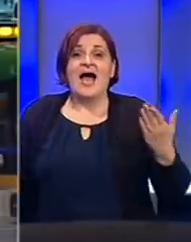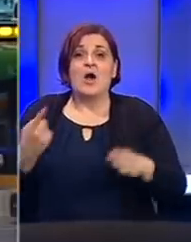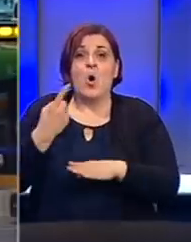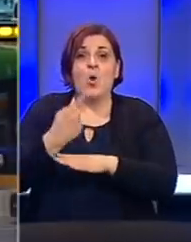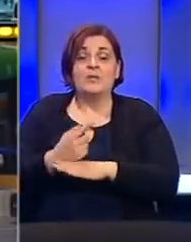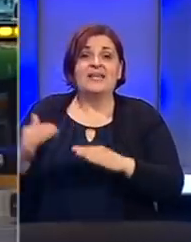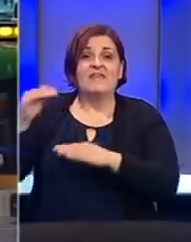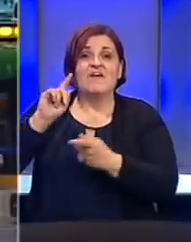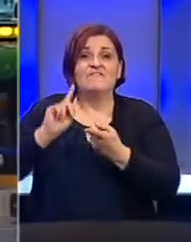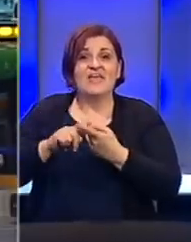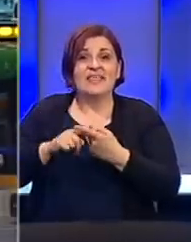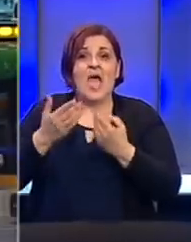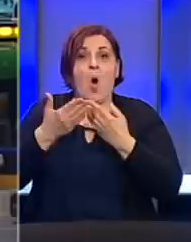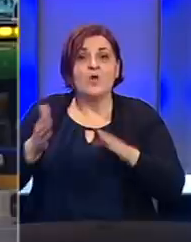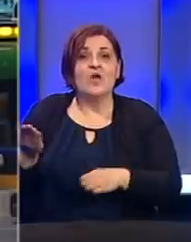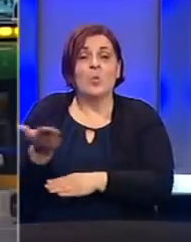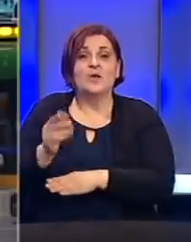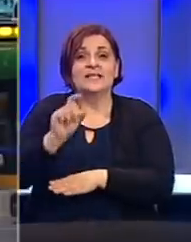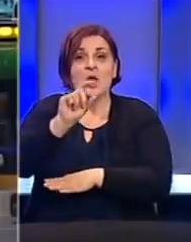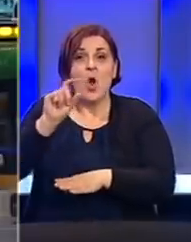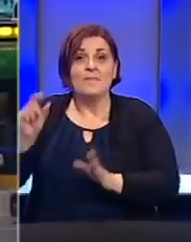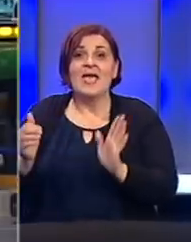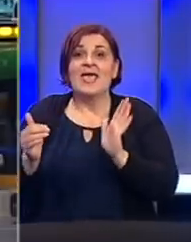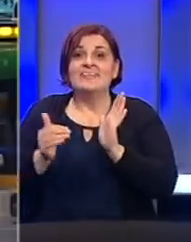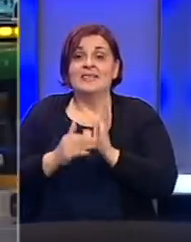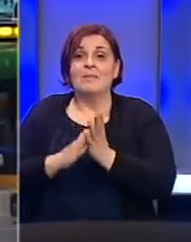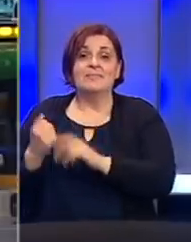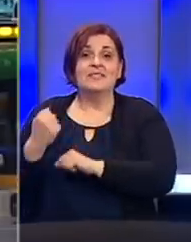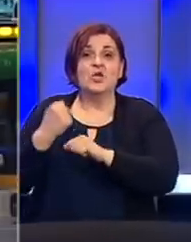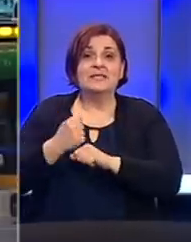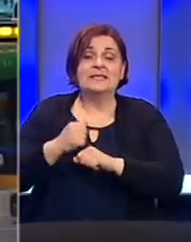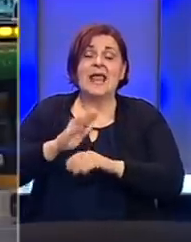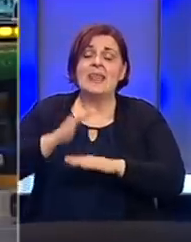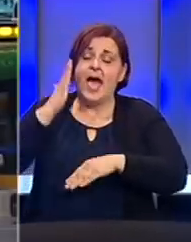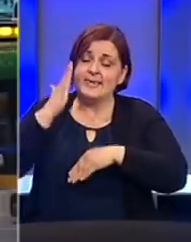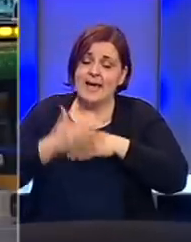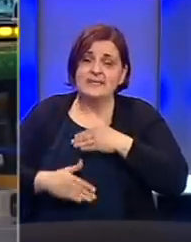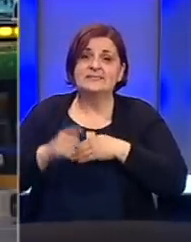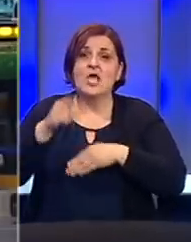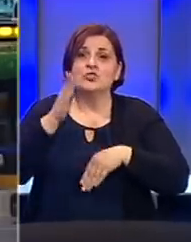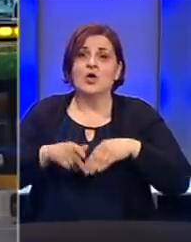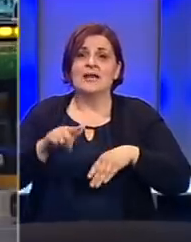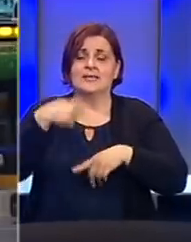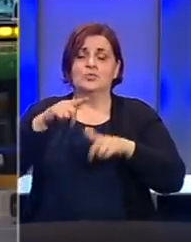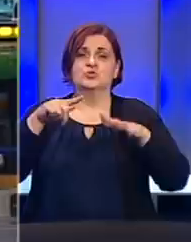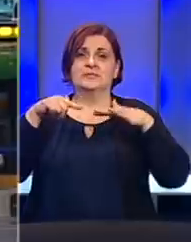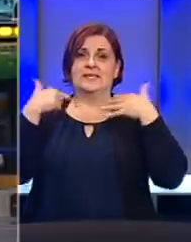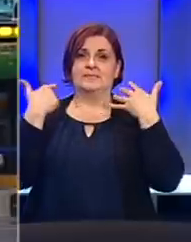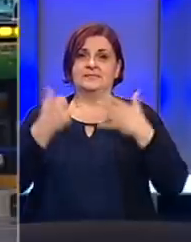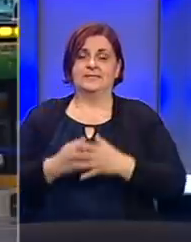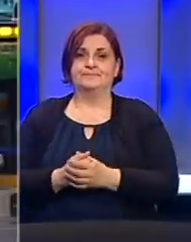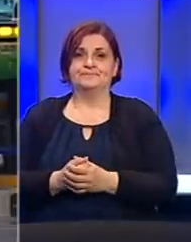odluka na razini federacije o otvaranju ugostiteljskih objekata trebala biti donesena najkasnije do kraja sljedećeg tjedna.